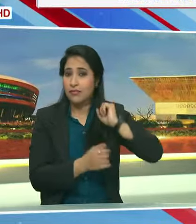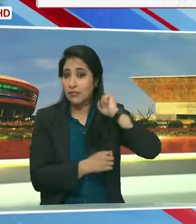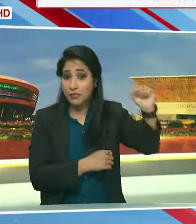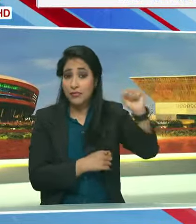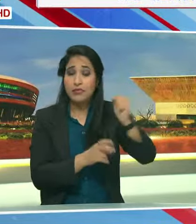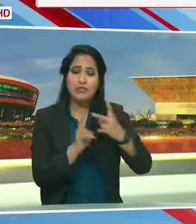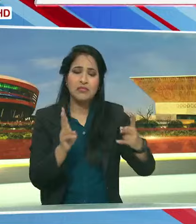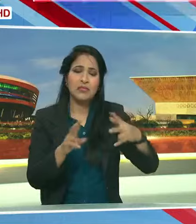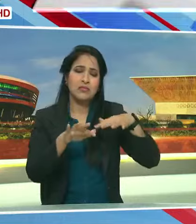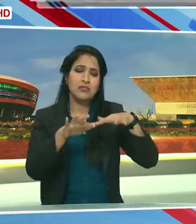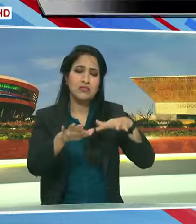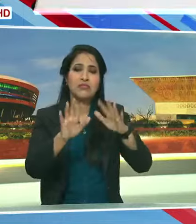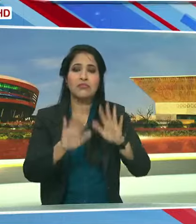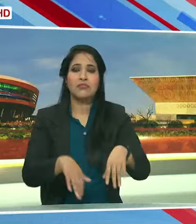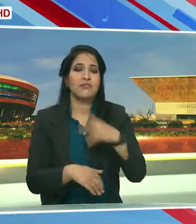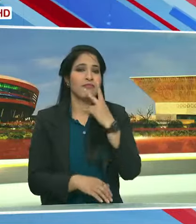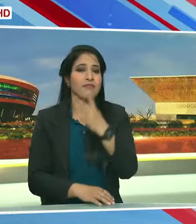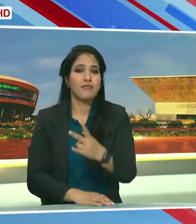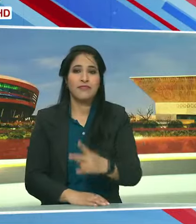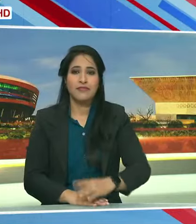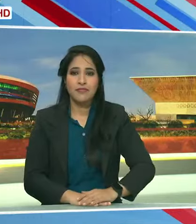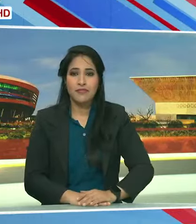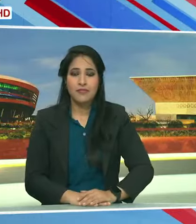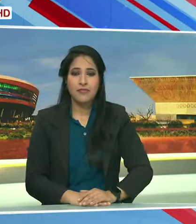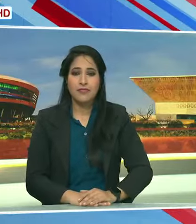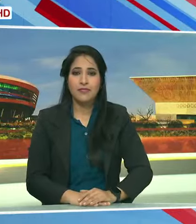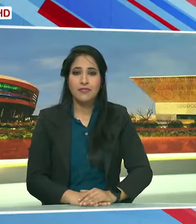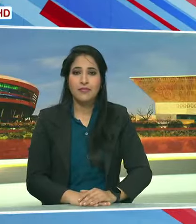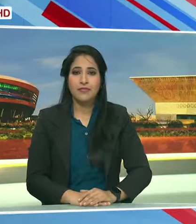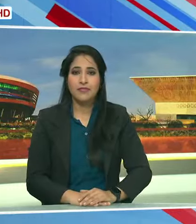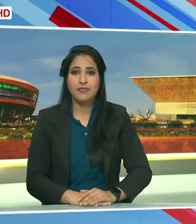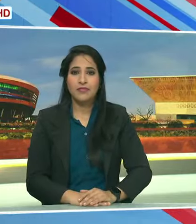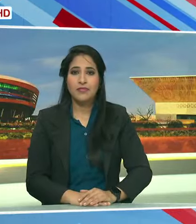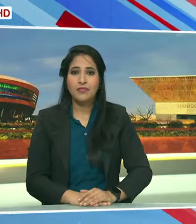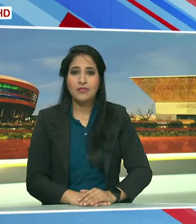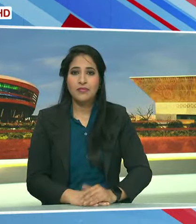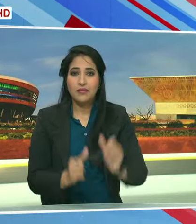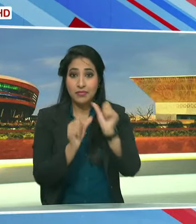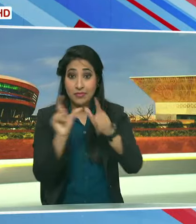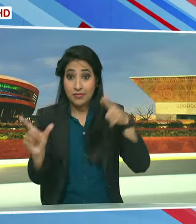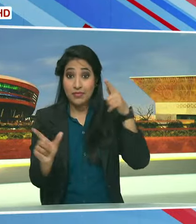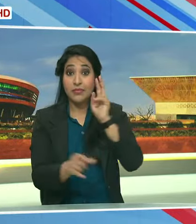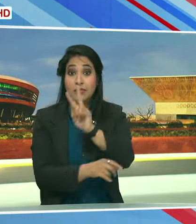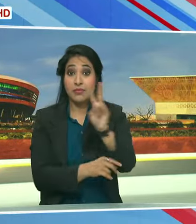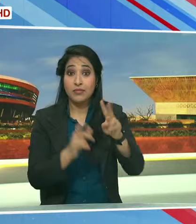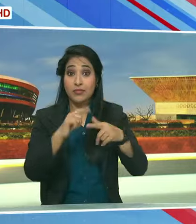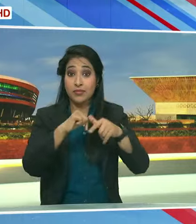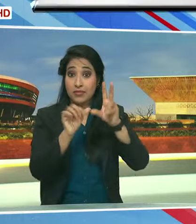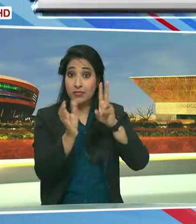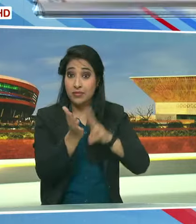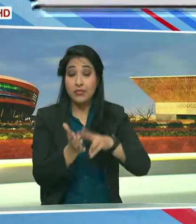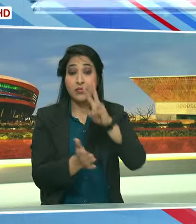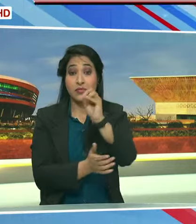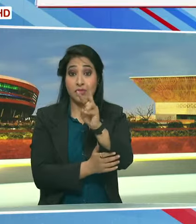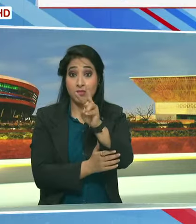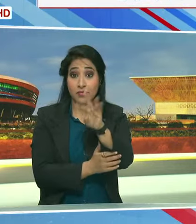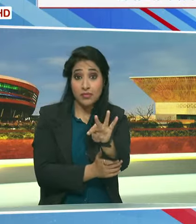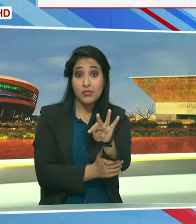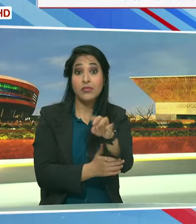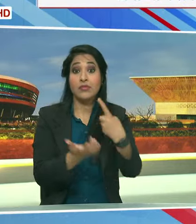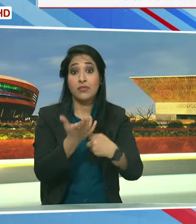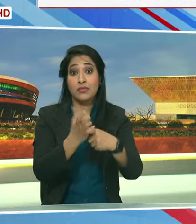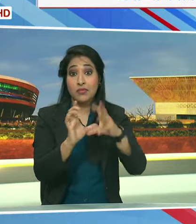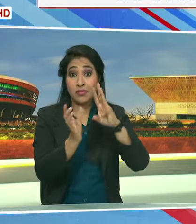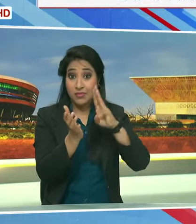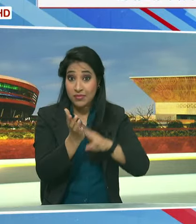चैहत्थ पेला इसकिन सांप 46ione आयोधिया में 22 जनवरी 2024 को